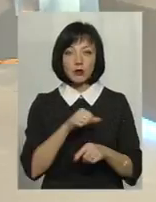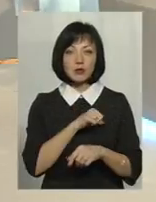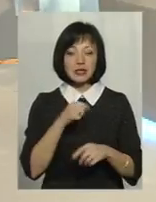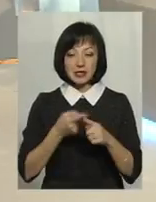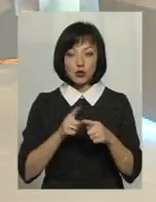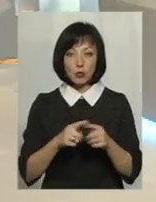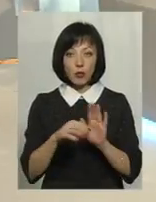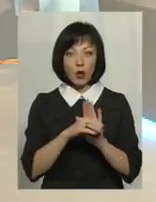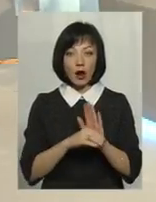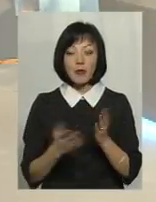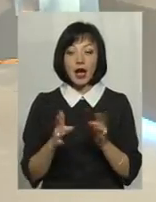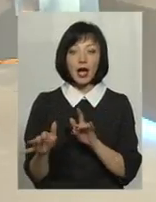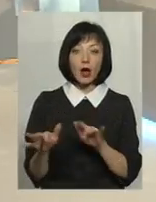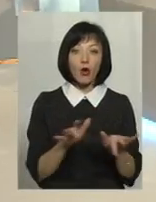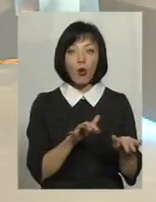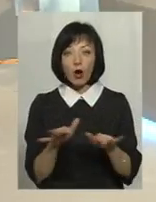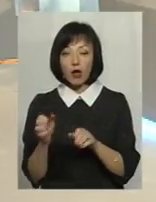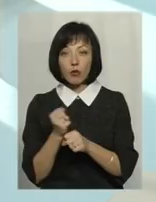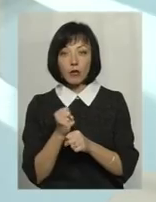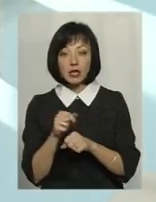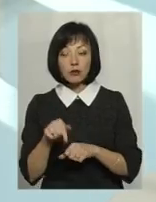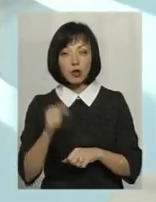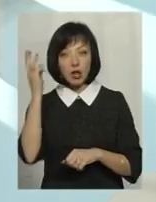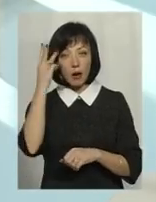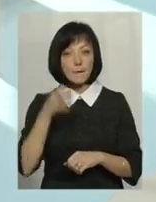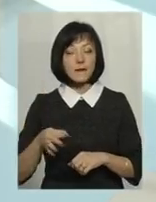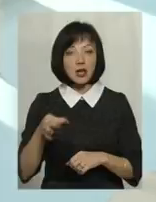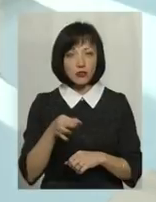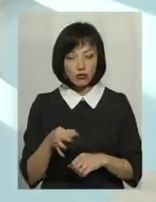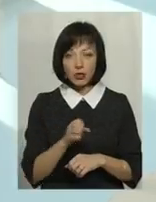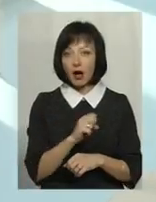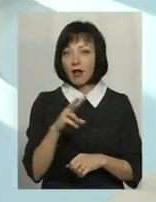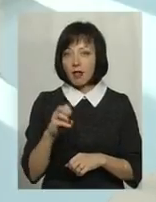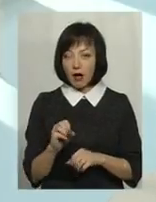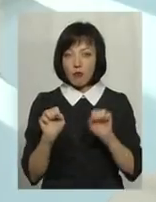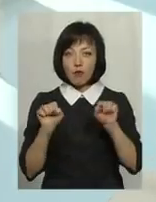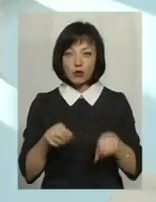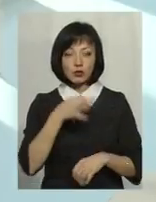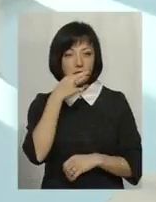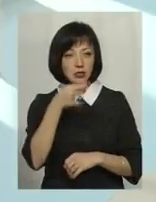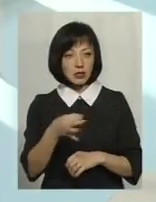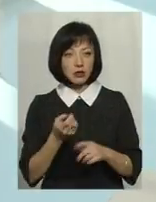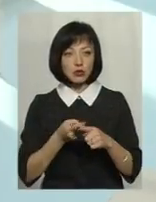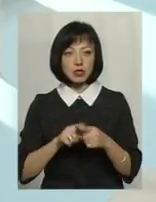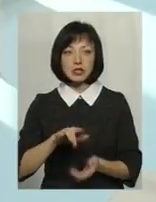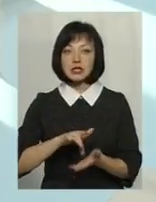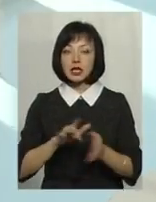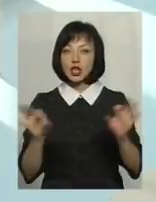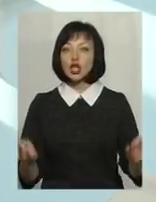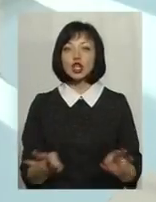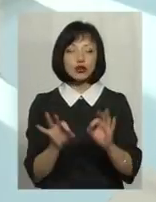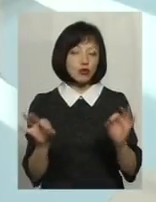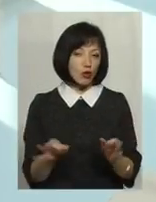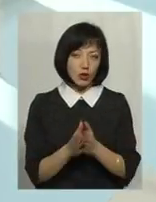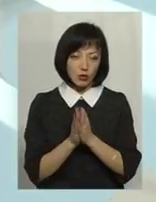що саме які конкретні кроки ми будемо робити на Хмельниччині. Але безпосередньо можу вже запевнити, що дані центри, вони нічого не